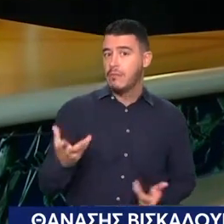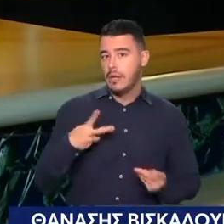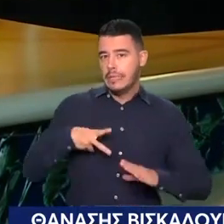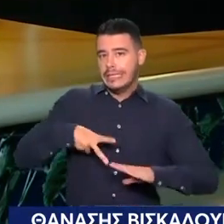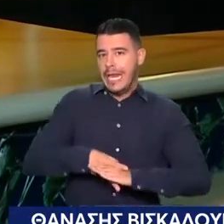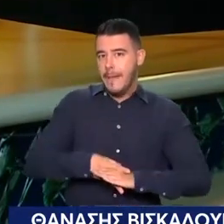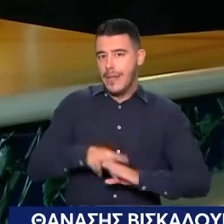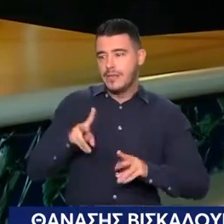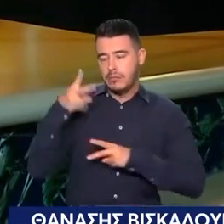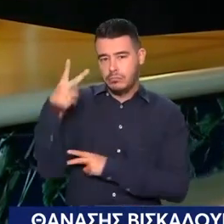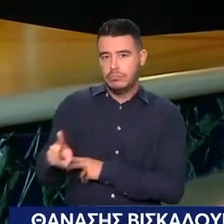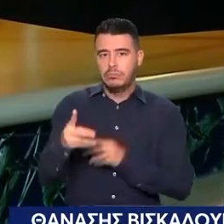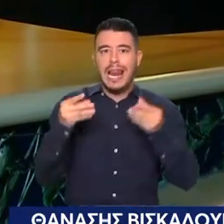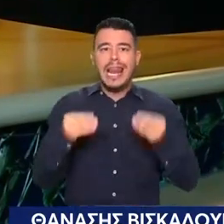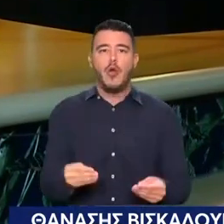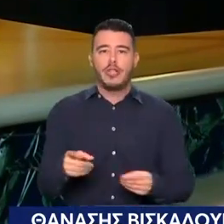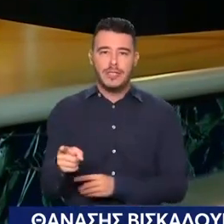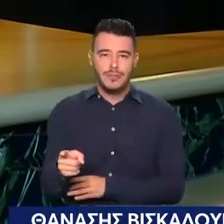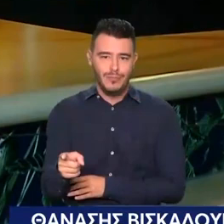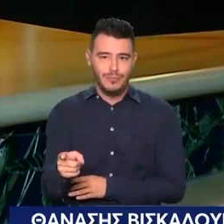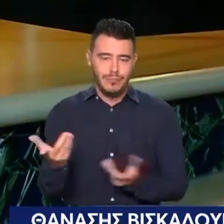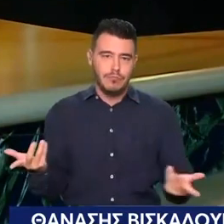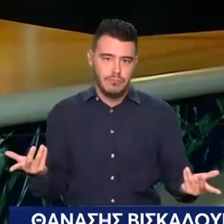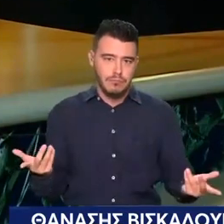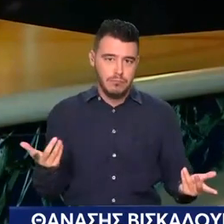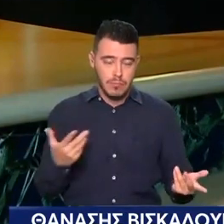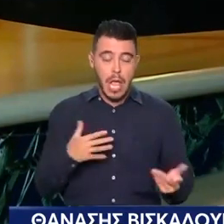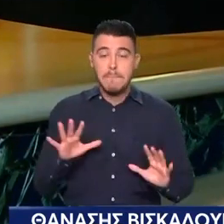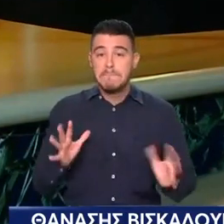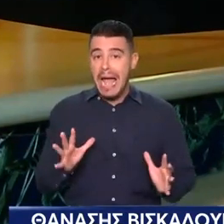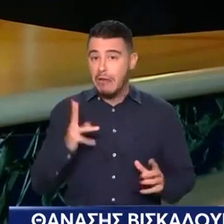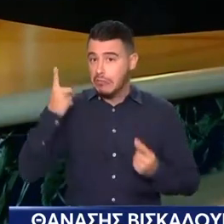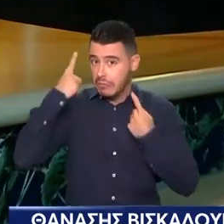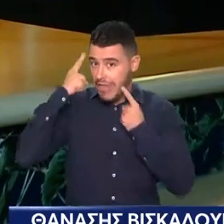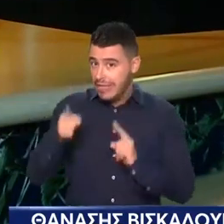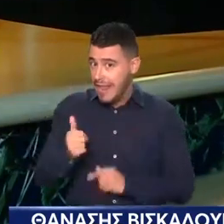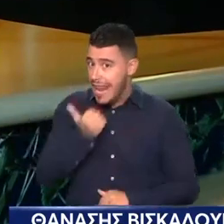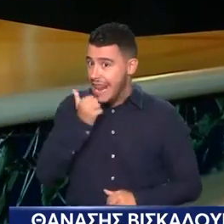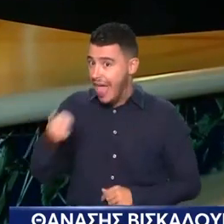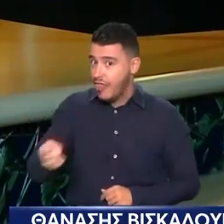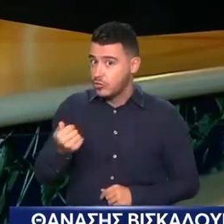είναι τραπεζικός Η τράπεζα έχει ευθύνη στο λογαριασμό Είναι τραπεζικός Και με την